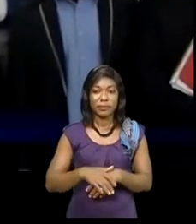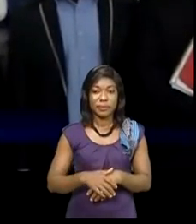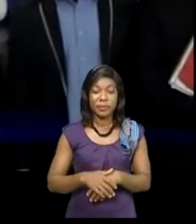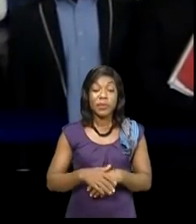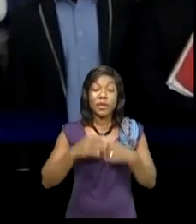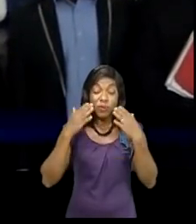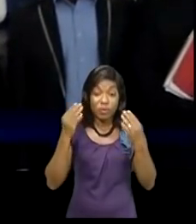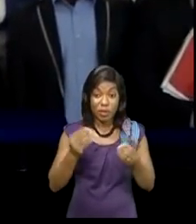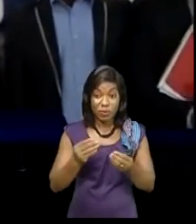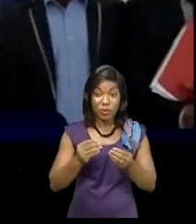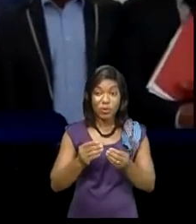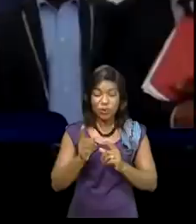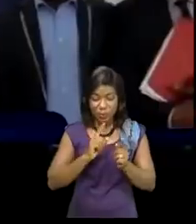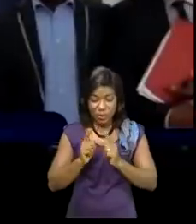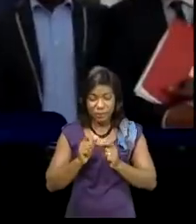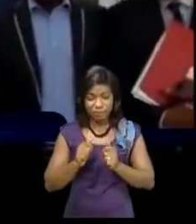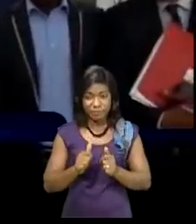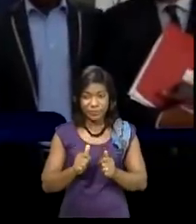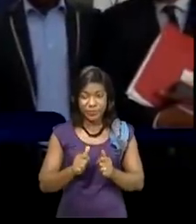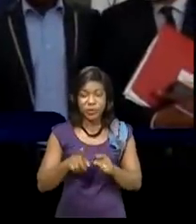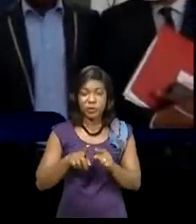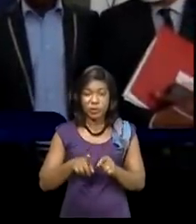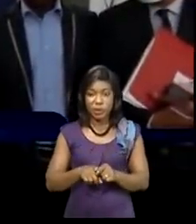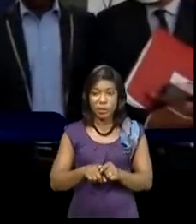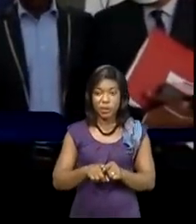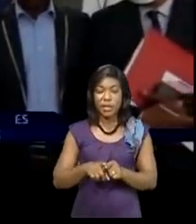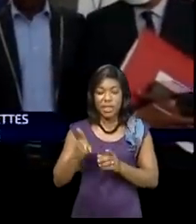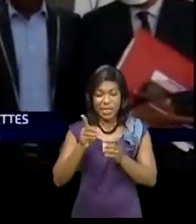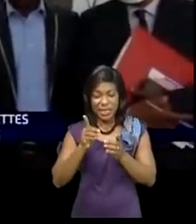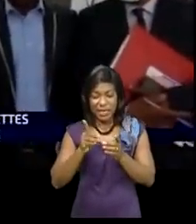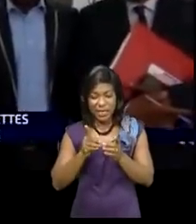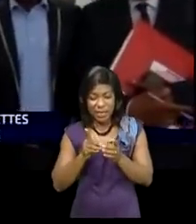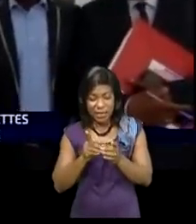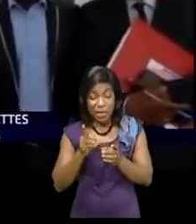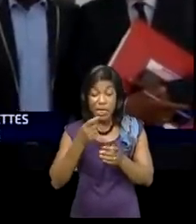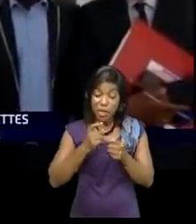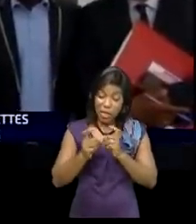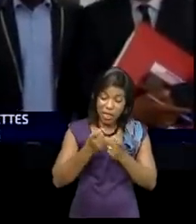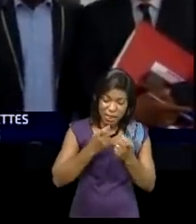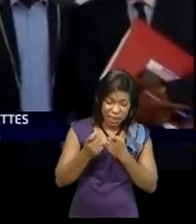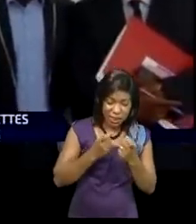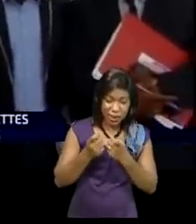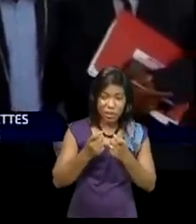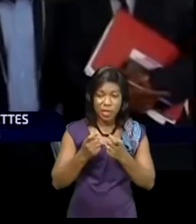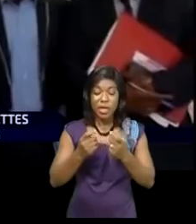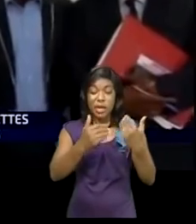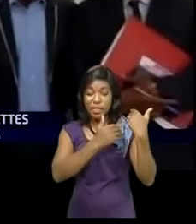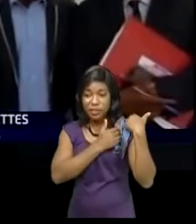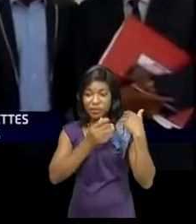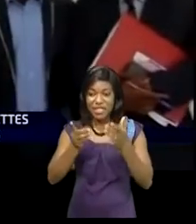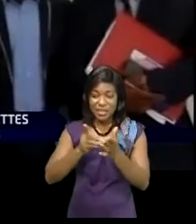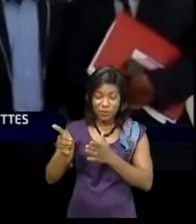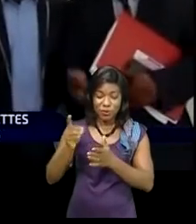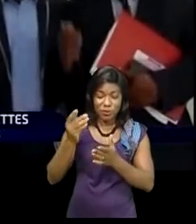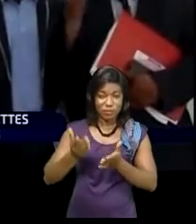avec son excellence. Les directives ont été données. Les chefs des divisions ont fait un petit mémo